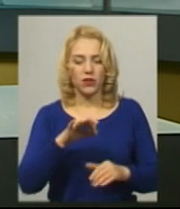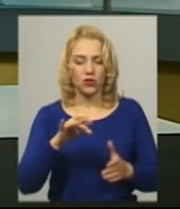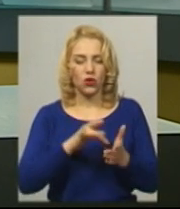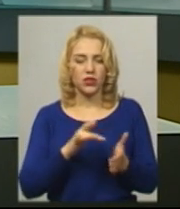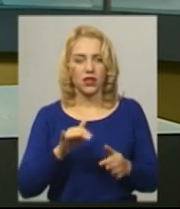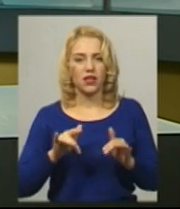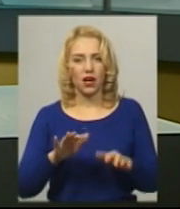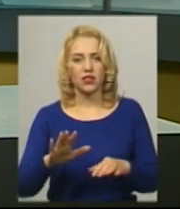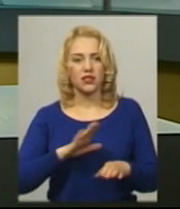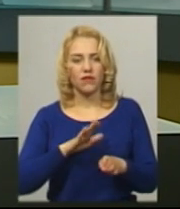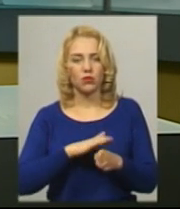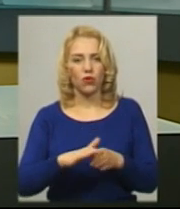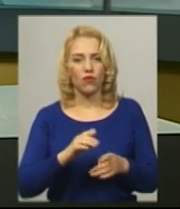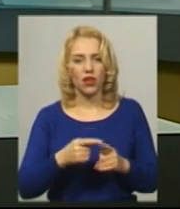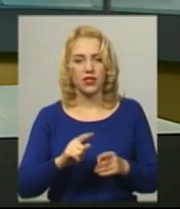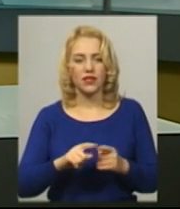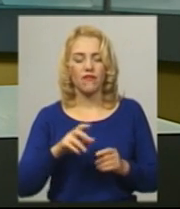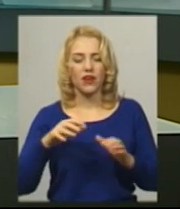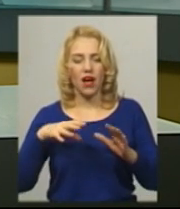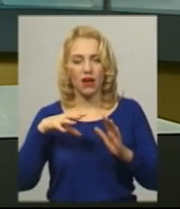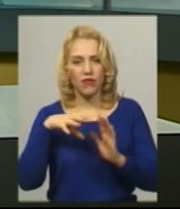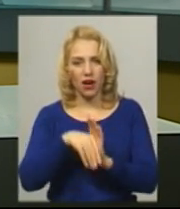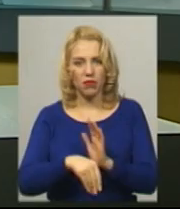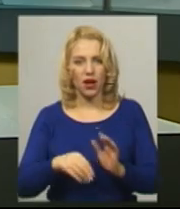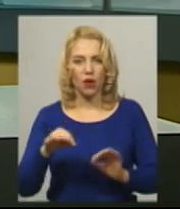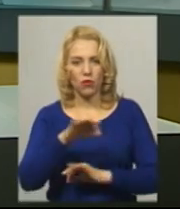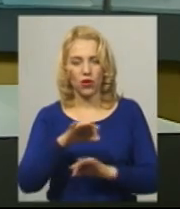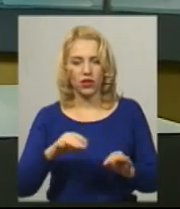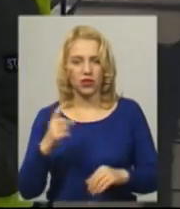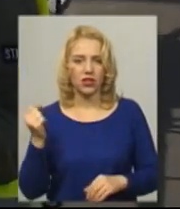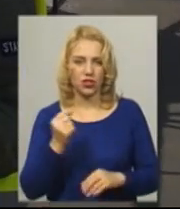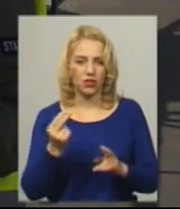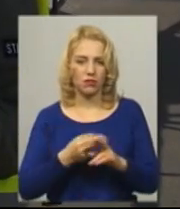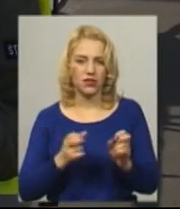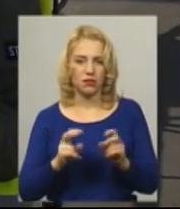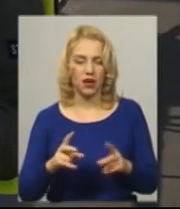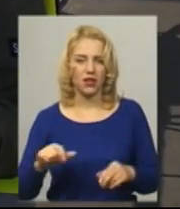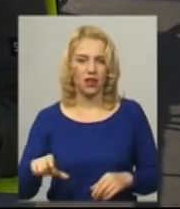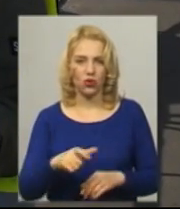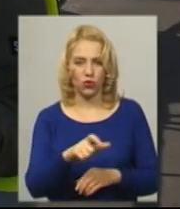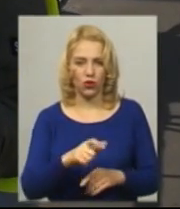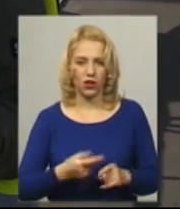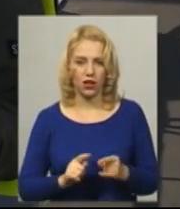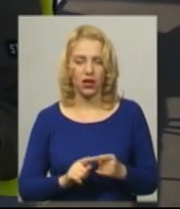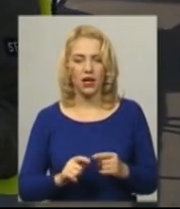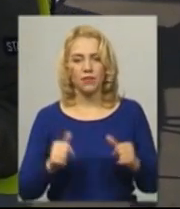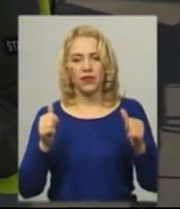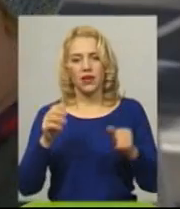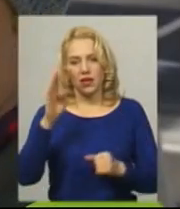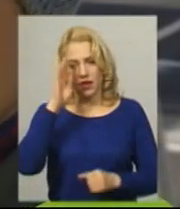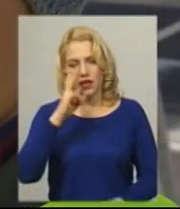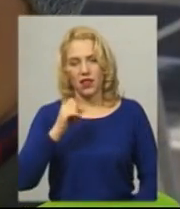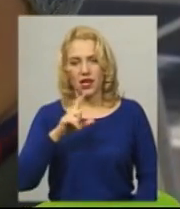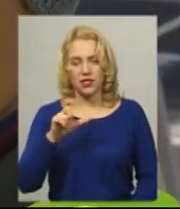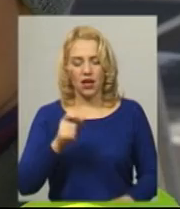рамках проведення тижня безпеки дорожнього руху. Подробиці далі у сюжеті. Із написом на плакаті 10-річний Назар Ковпак